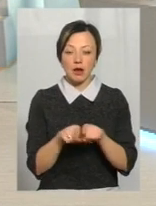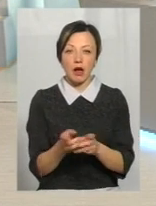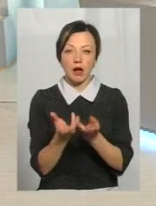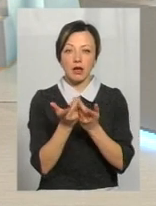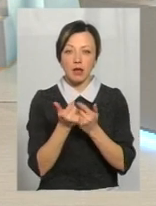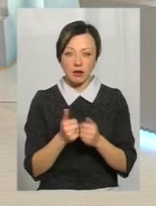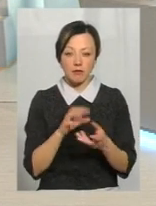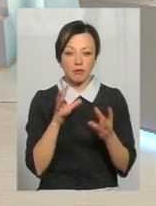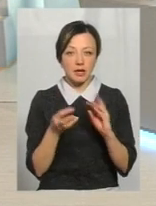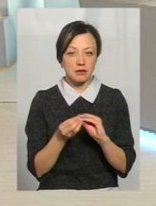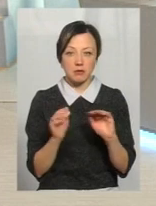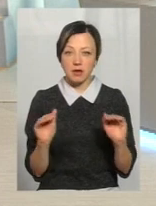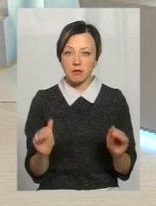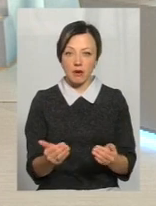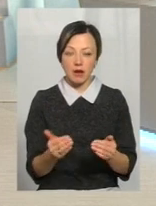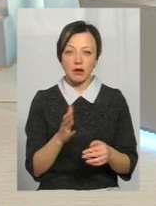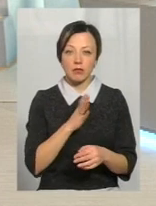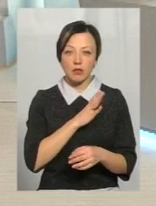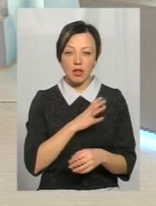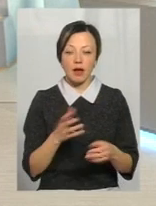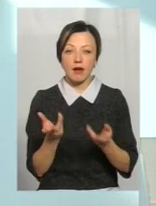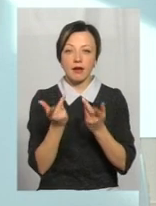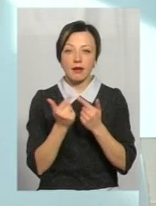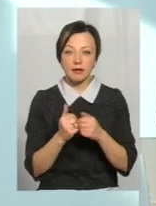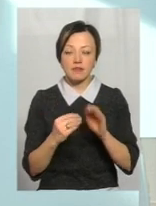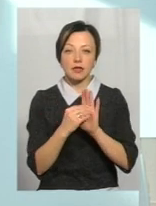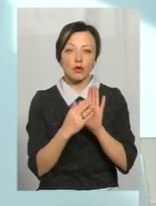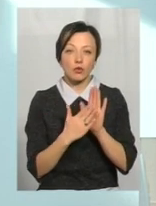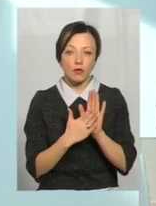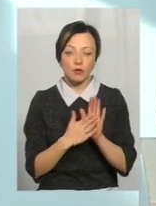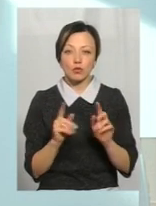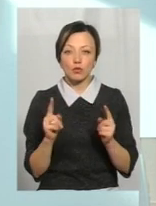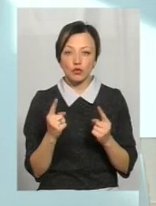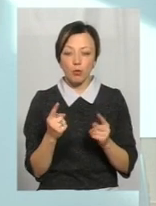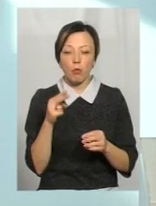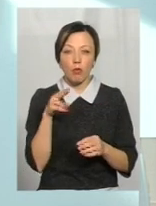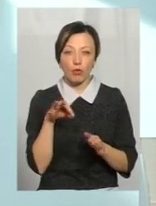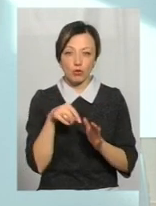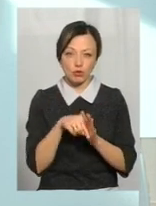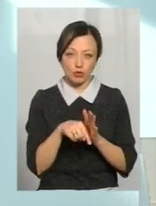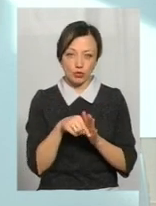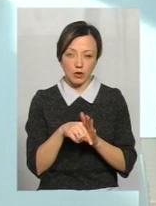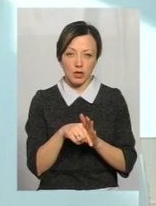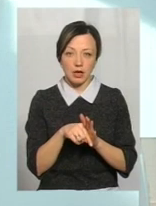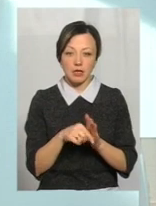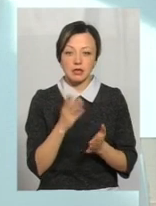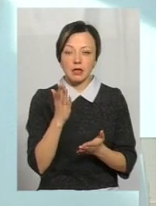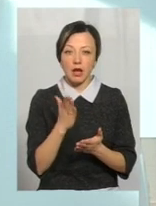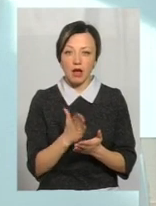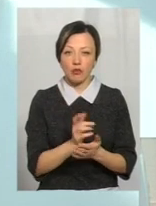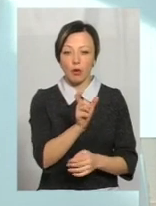вона в принципі мінімальна кількість була встановлена, тому що, по суті, із наявного